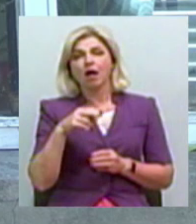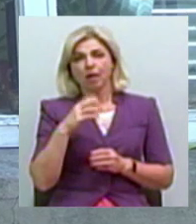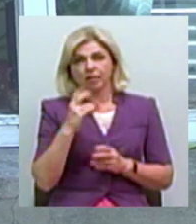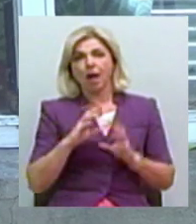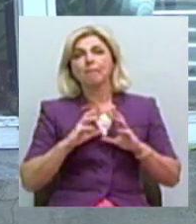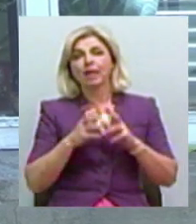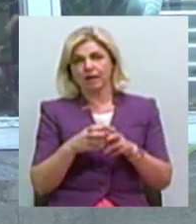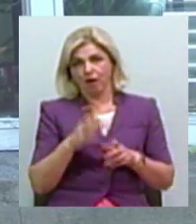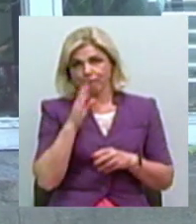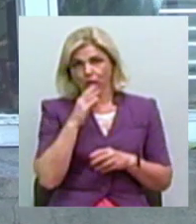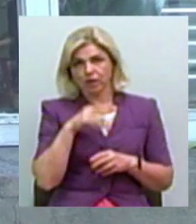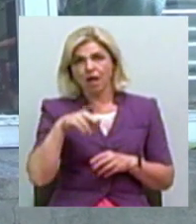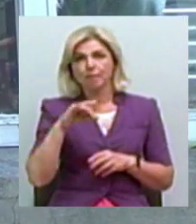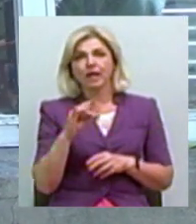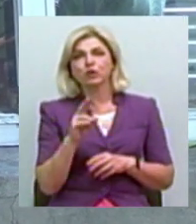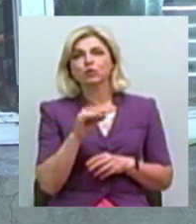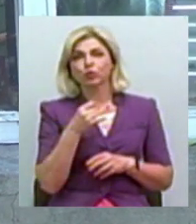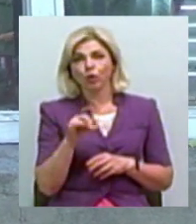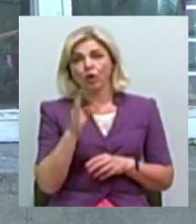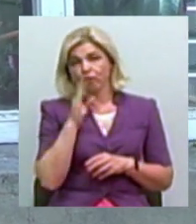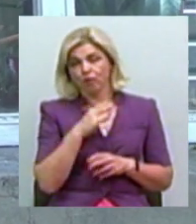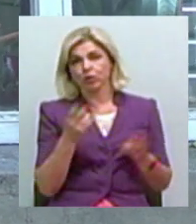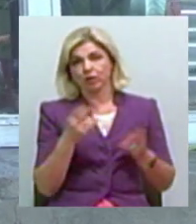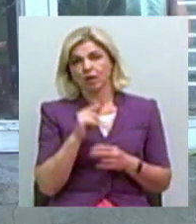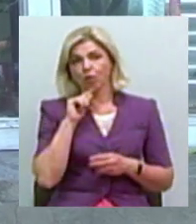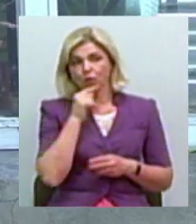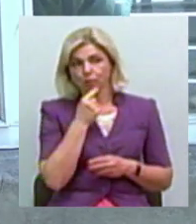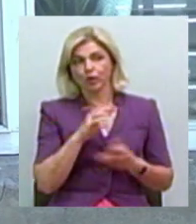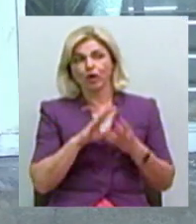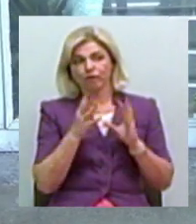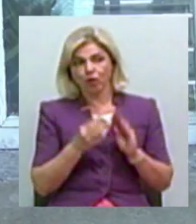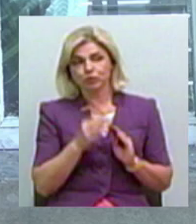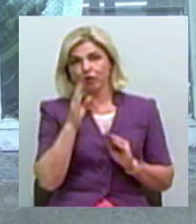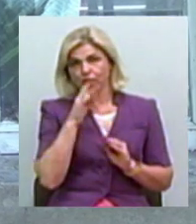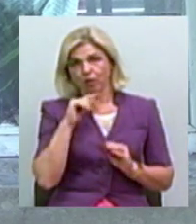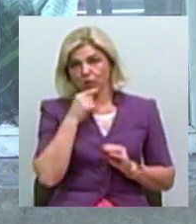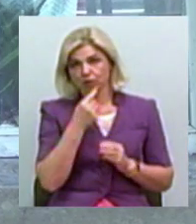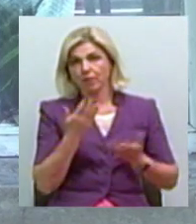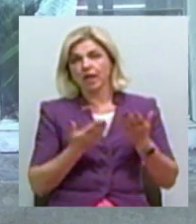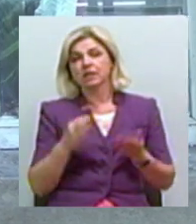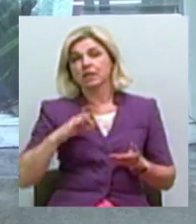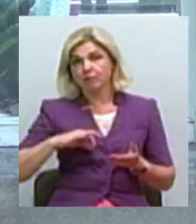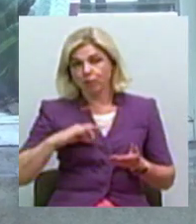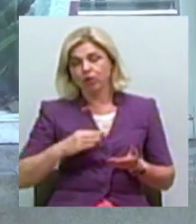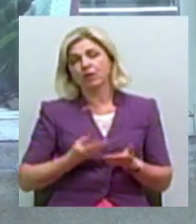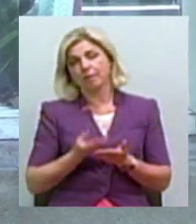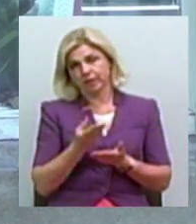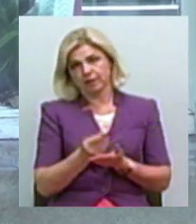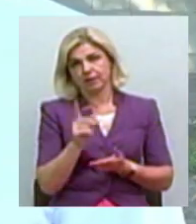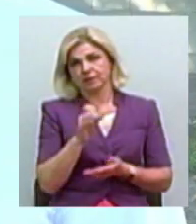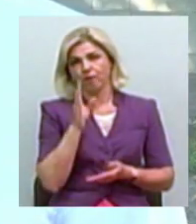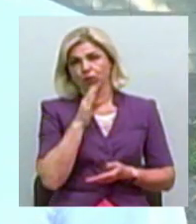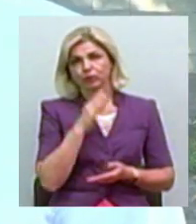планеті. Окрім того, що воду треба економити. Взагалі економити прісну воду. А якщо ти її використовуєш, то плати за неї.